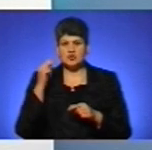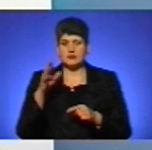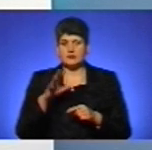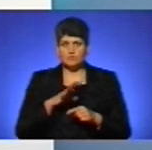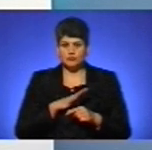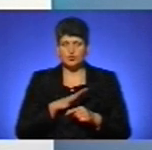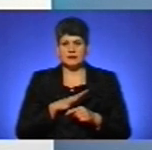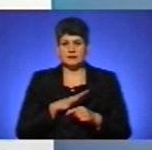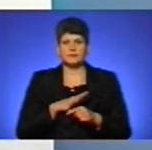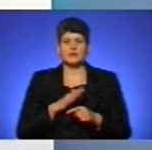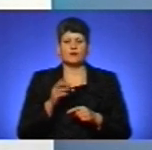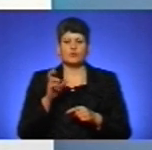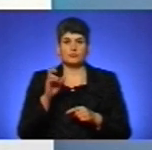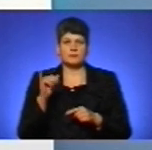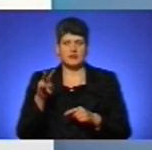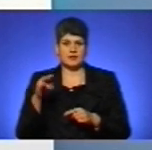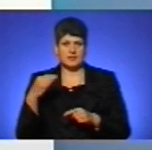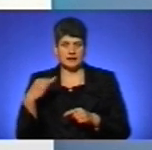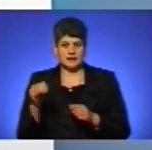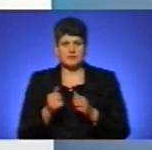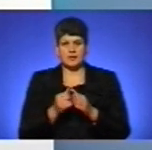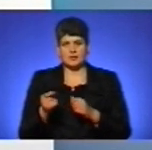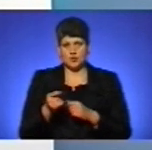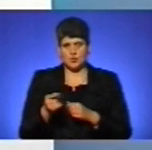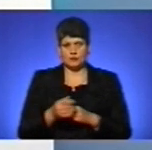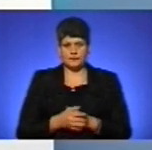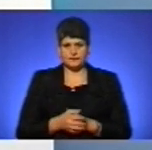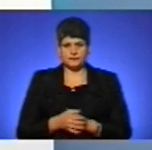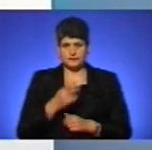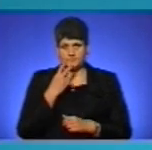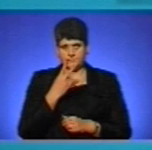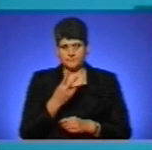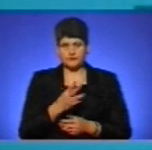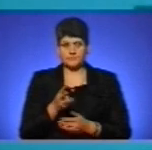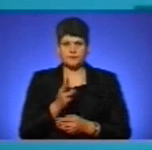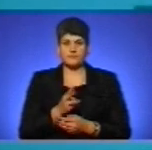на тренувальній базі, що у «Білій» поблизу Тернополя. Дивимося сюжет.